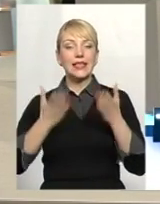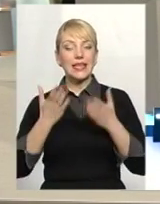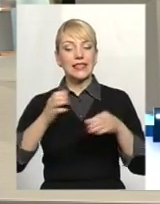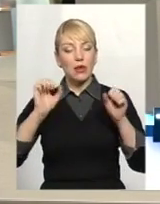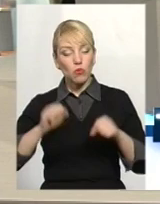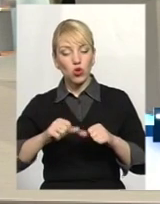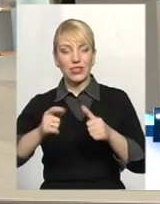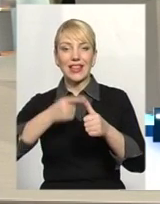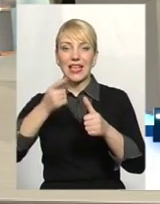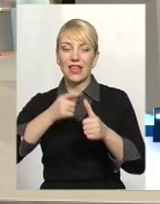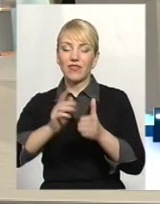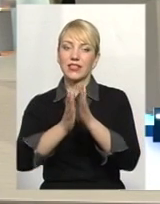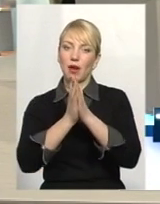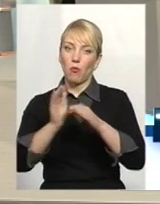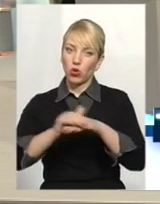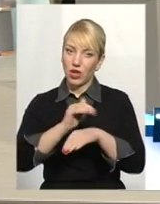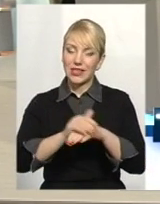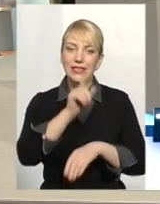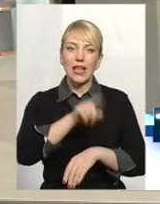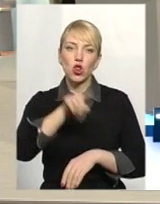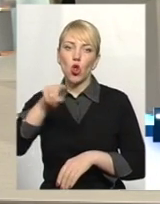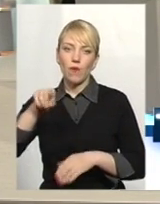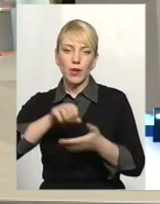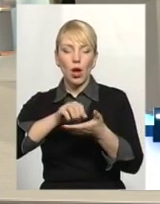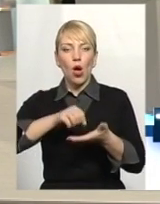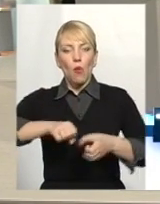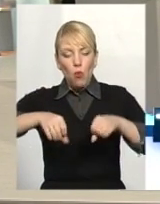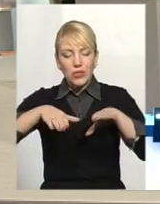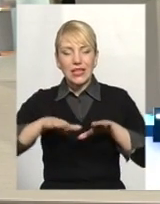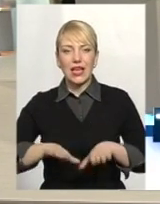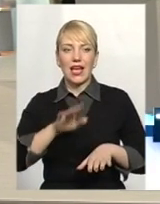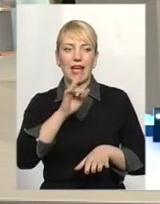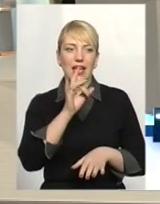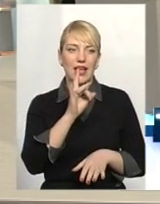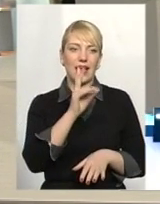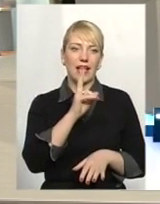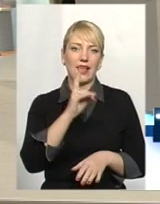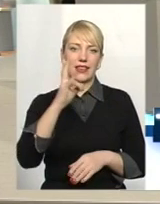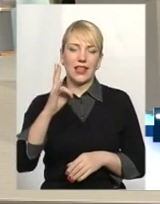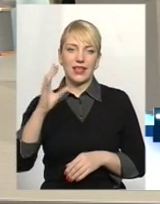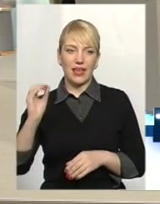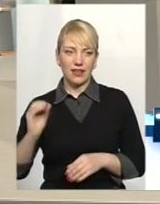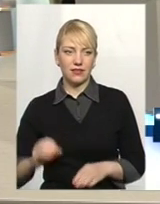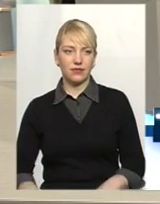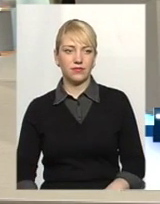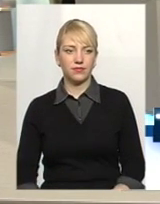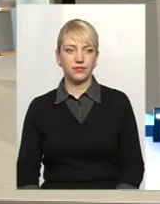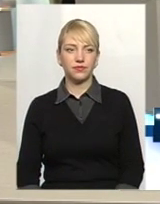можна, назовіть, будь ласка, номер постановлення НКРІ. Дякую.